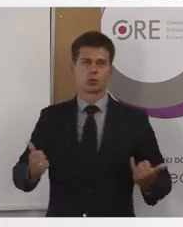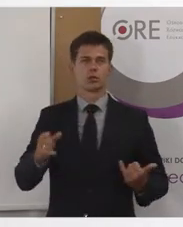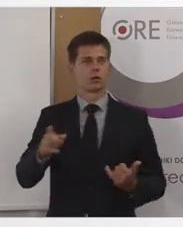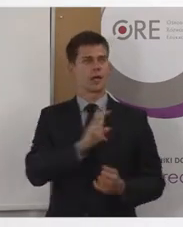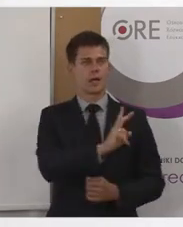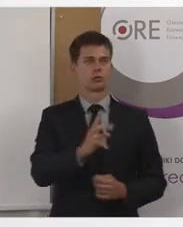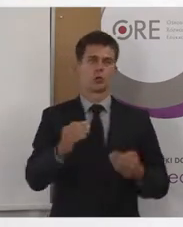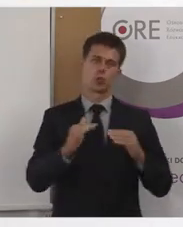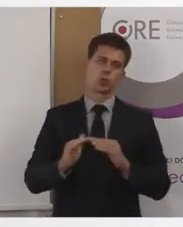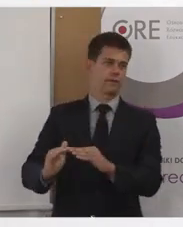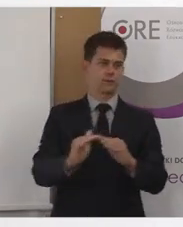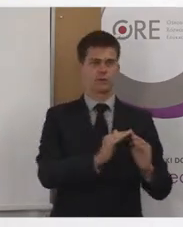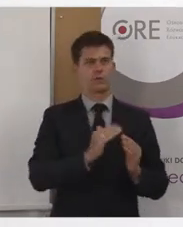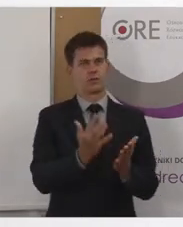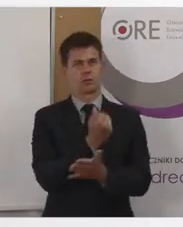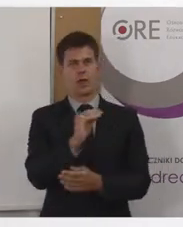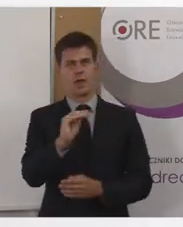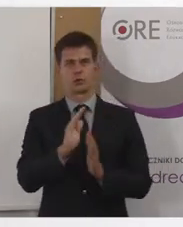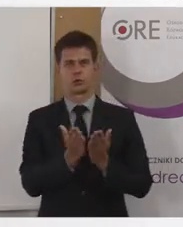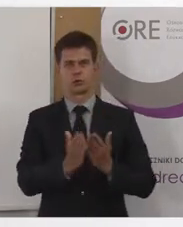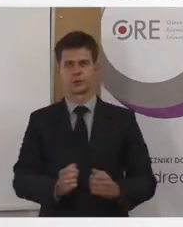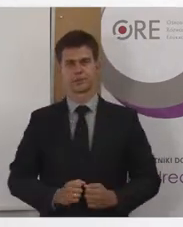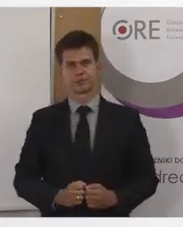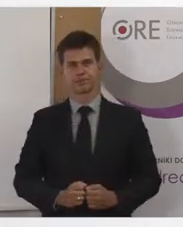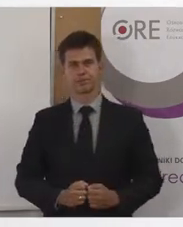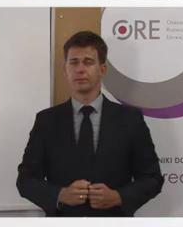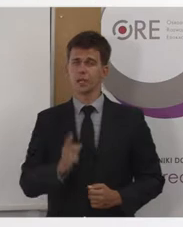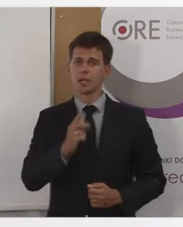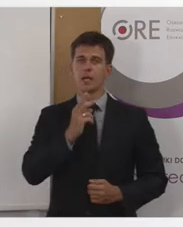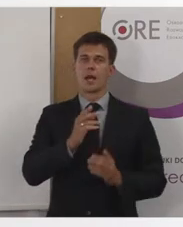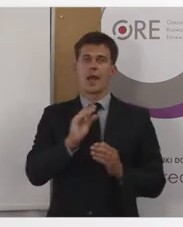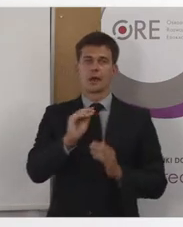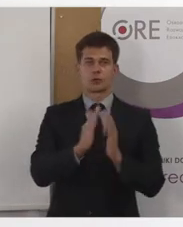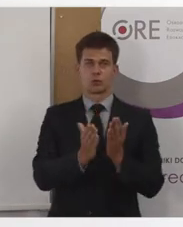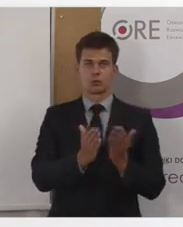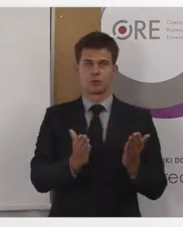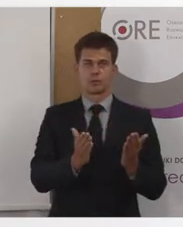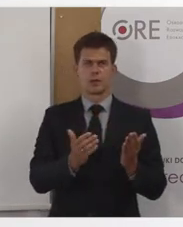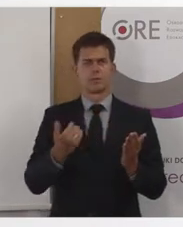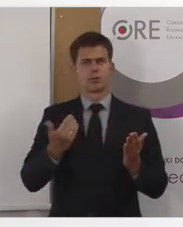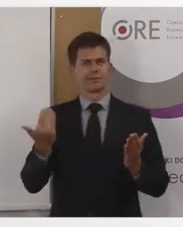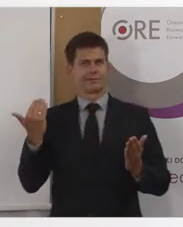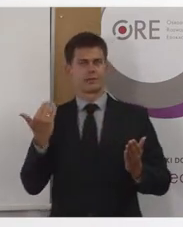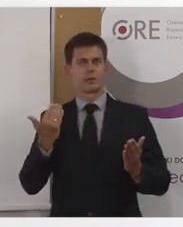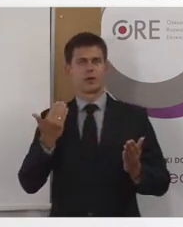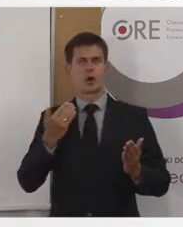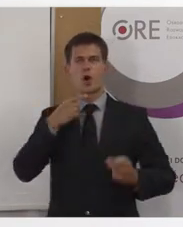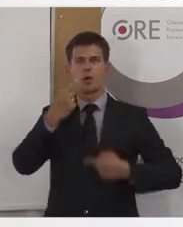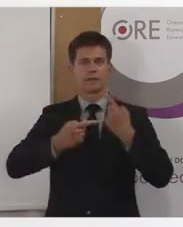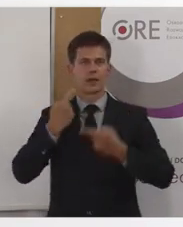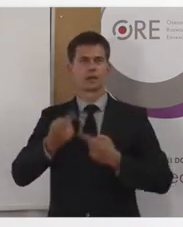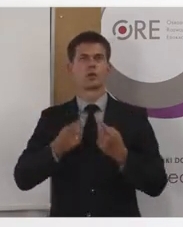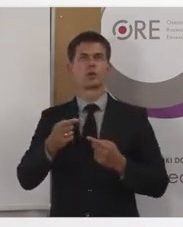Jeżeli chodzi o dostępność e-podręcznika, to tak jak tutaj wcześniej była mowa